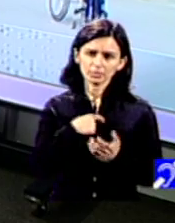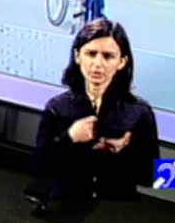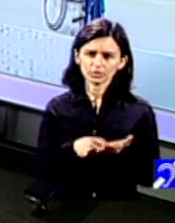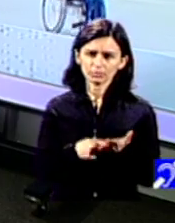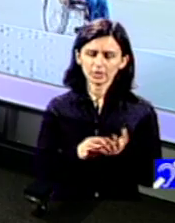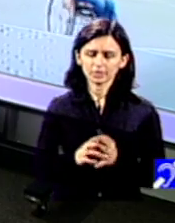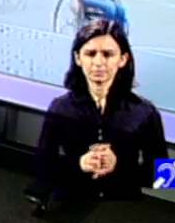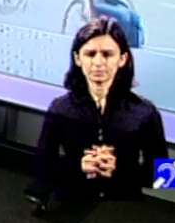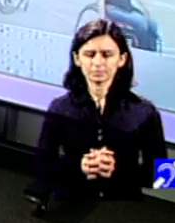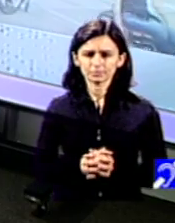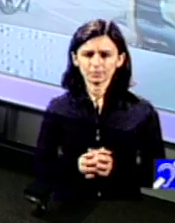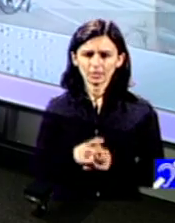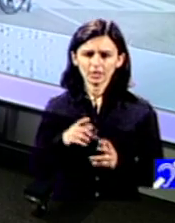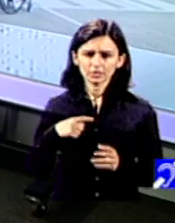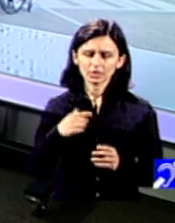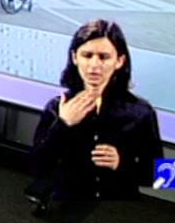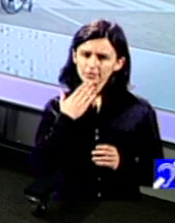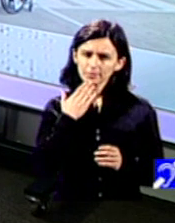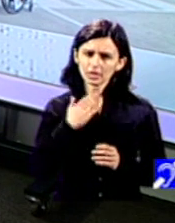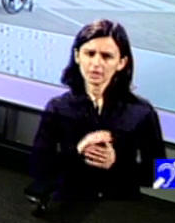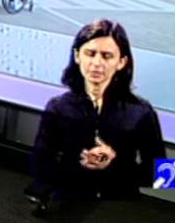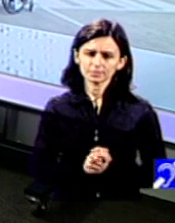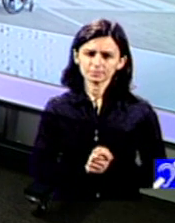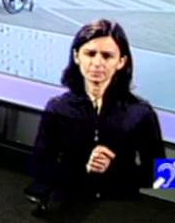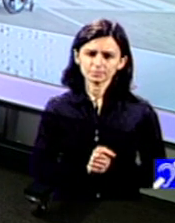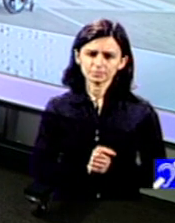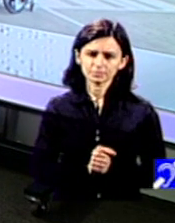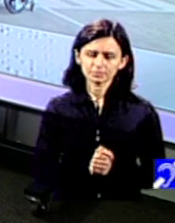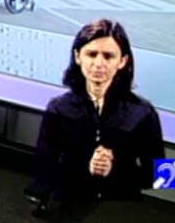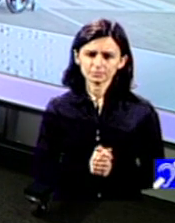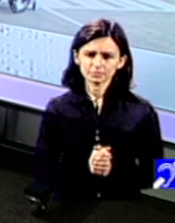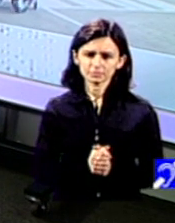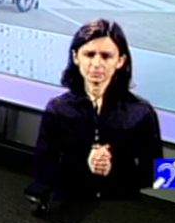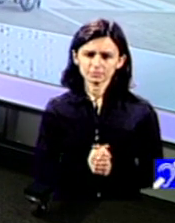de ele ceea ce ar fi un mare păcat precedent există deci